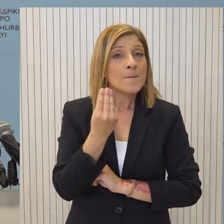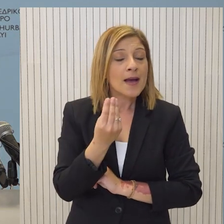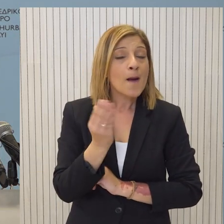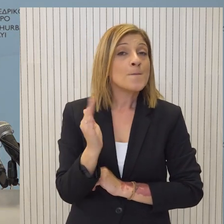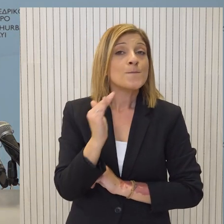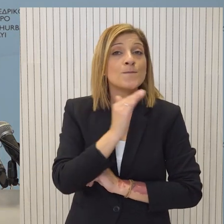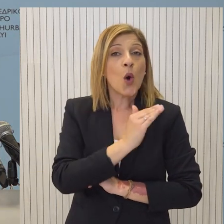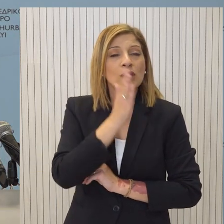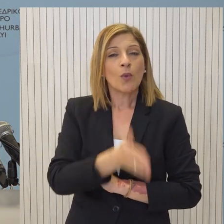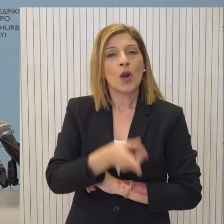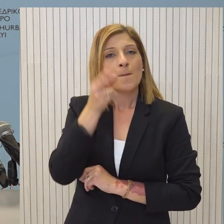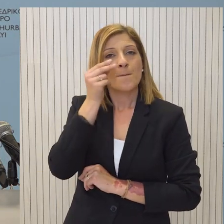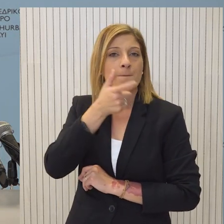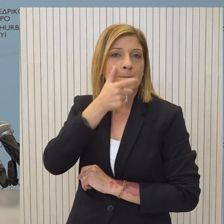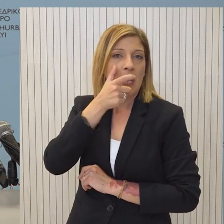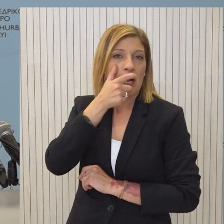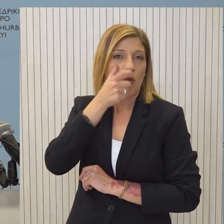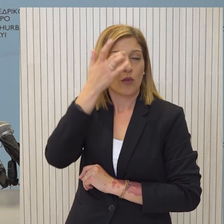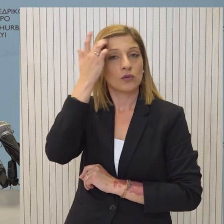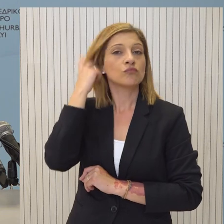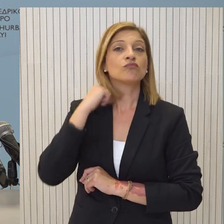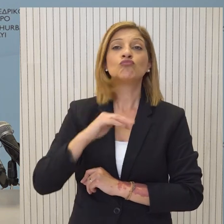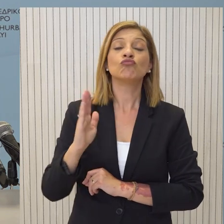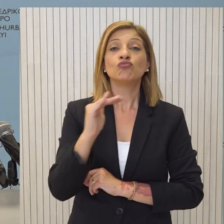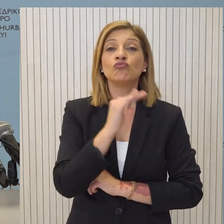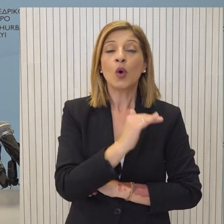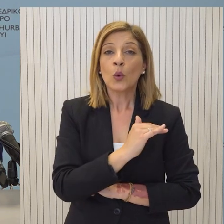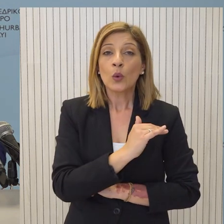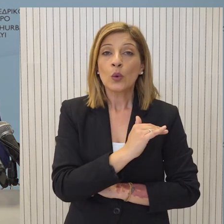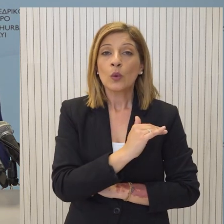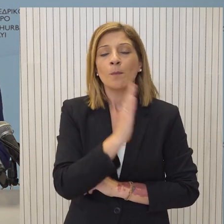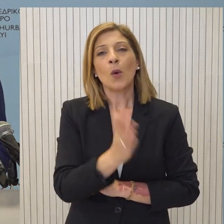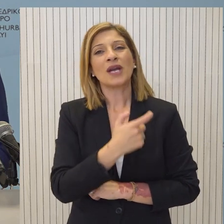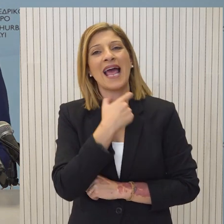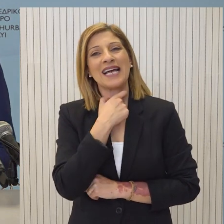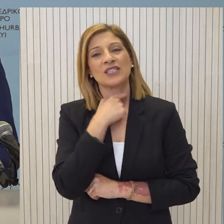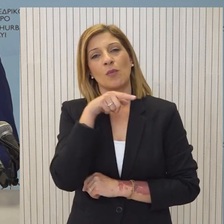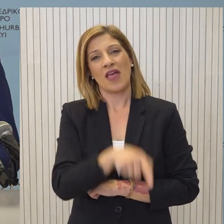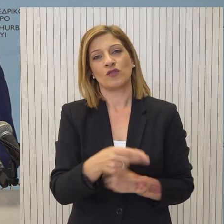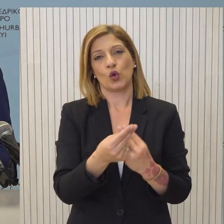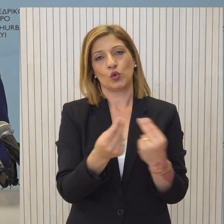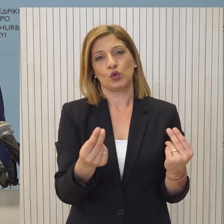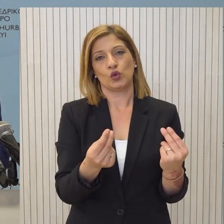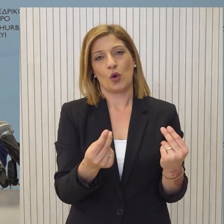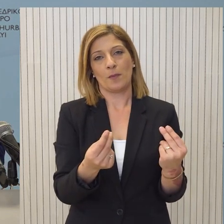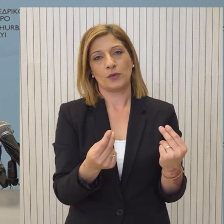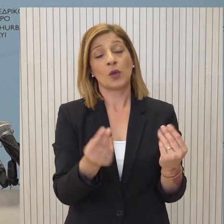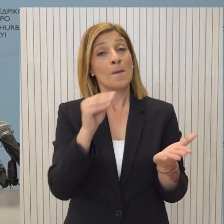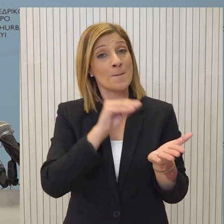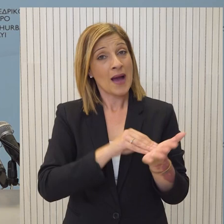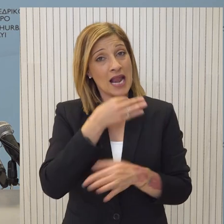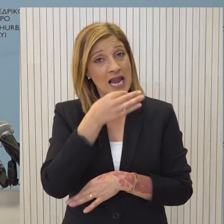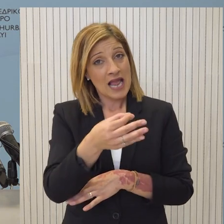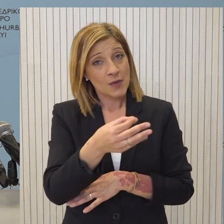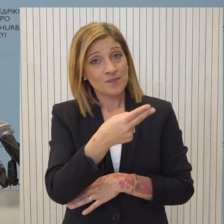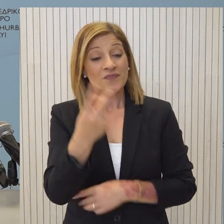περιπτώσεις, σε εξαιρετικές περιπτώσεις θα μπορούσε να χρησιμοποιηθεί αυτή η μέθοδος. Είναι σε ζητήματα, επαναλαμβάνω, που